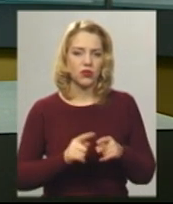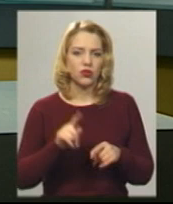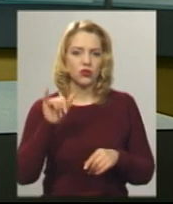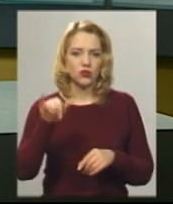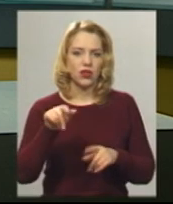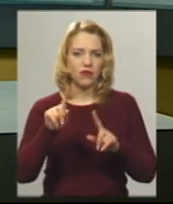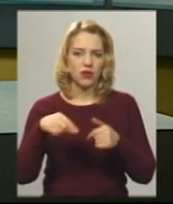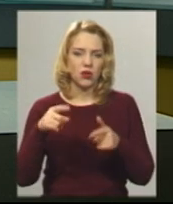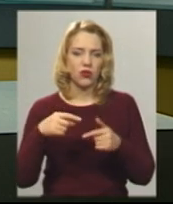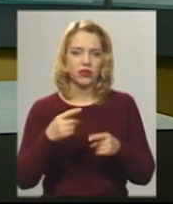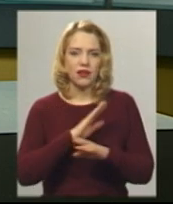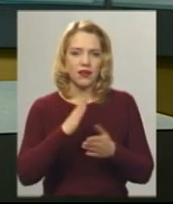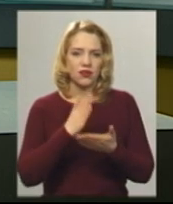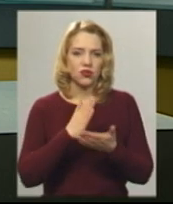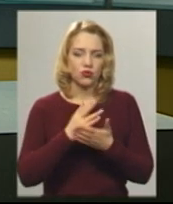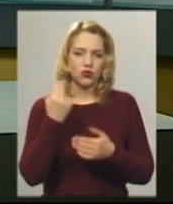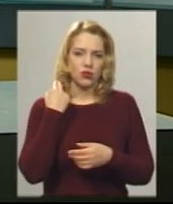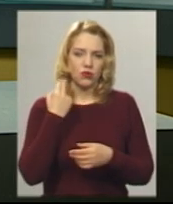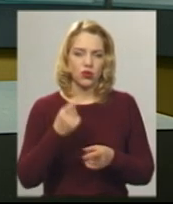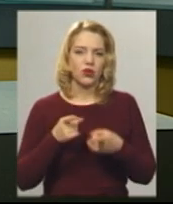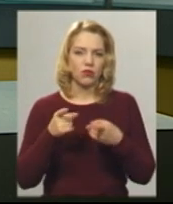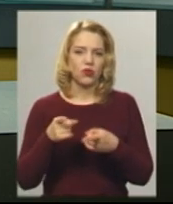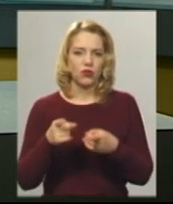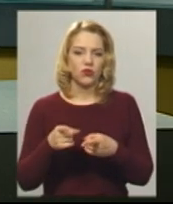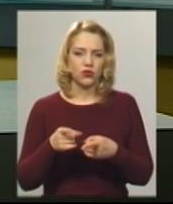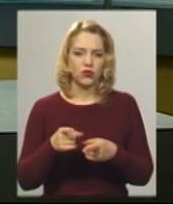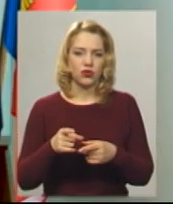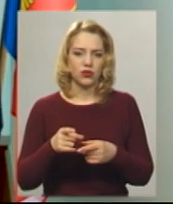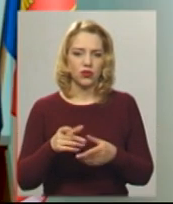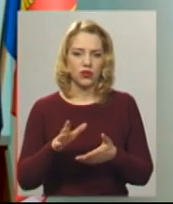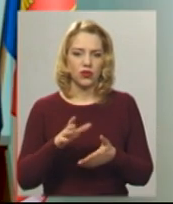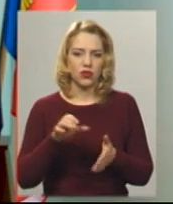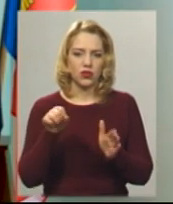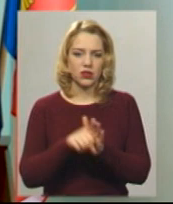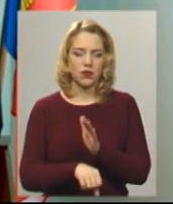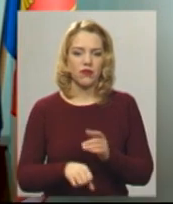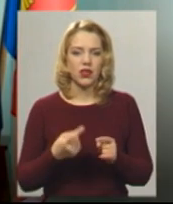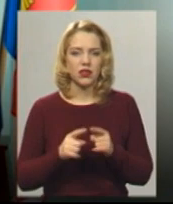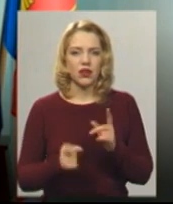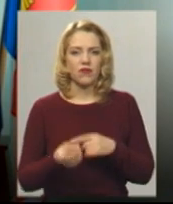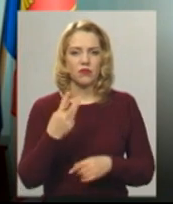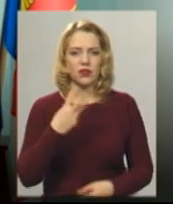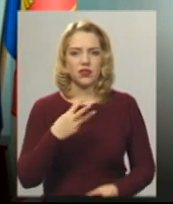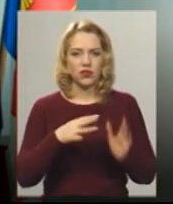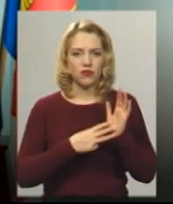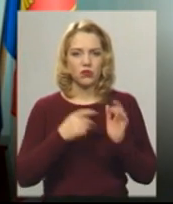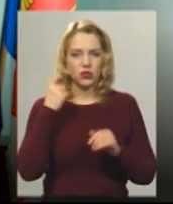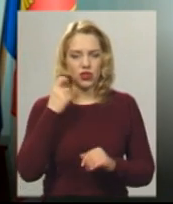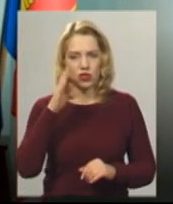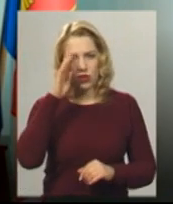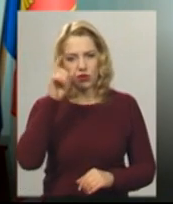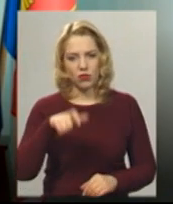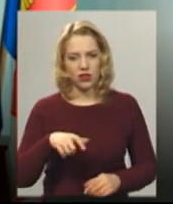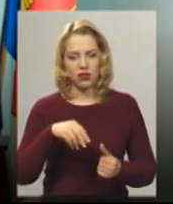в неї вимагають неіснуючий борг і погрожують фізичною розправою. Ним виявився 38-річний громадянин